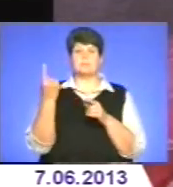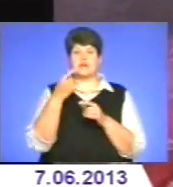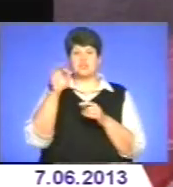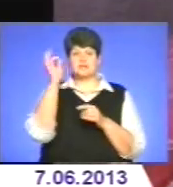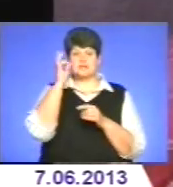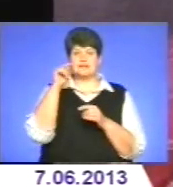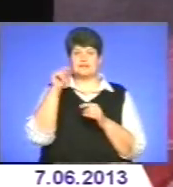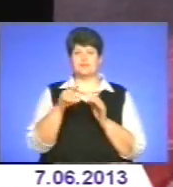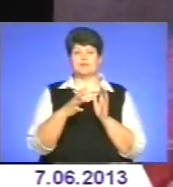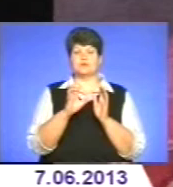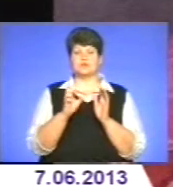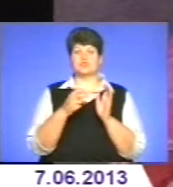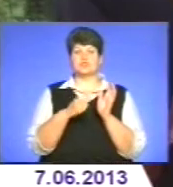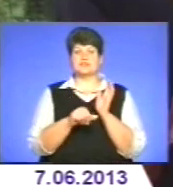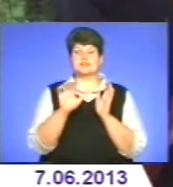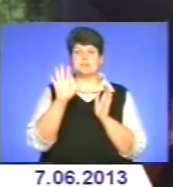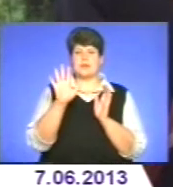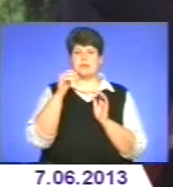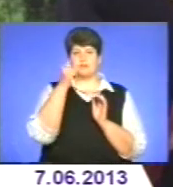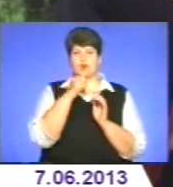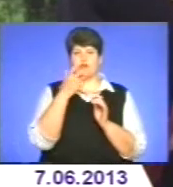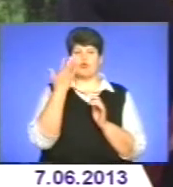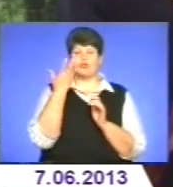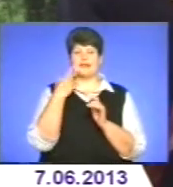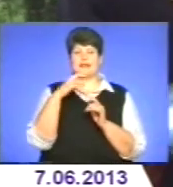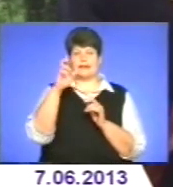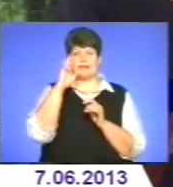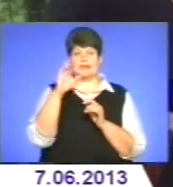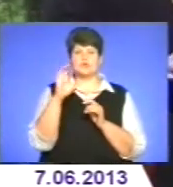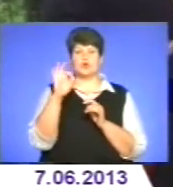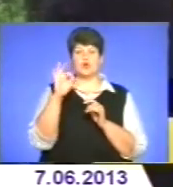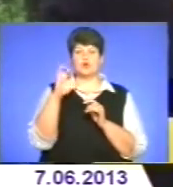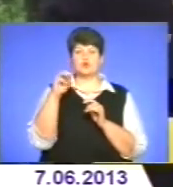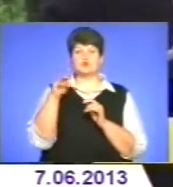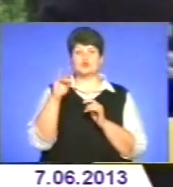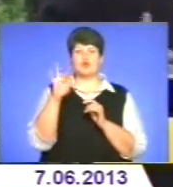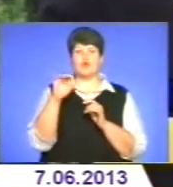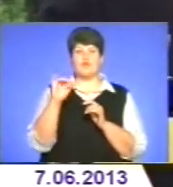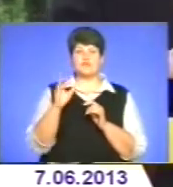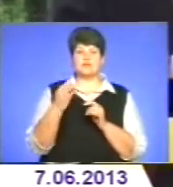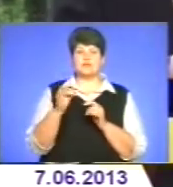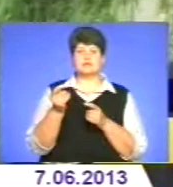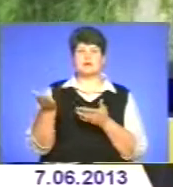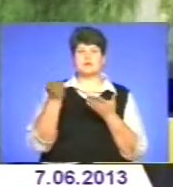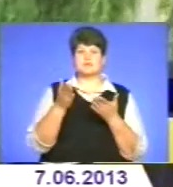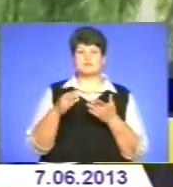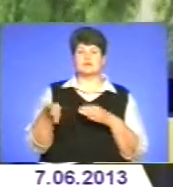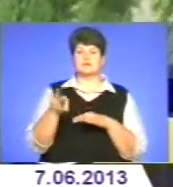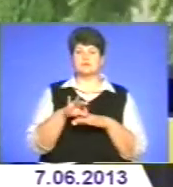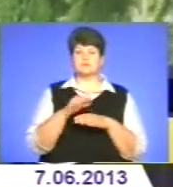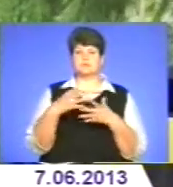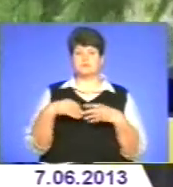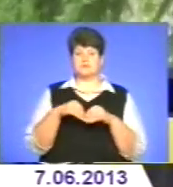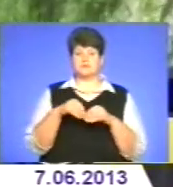1565 роком, коли князь Константин Островський запросив свиту подорожніх на ночівлю до себе. Серед них була